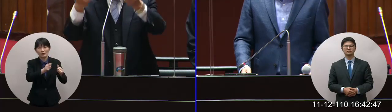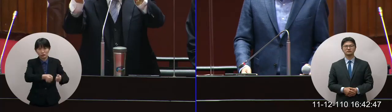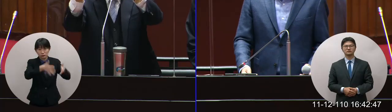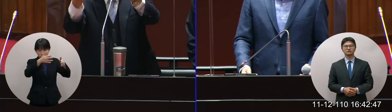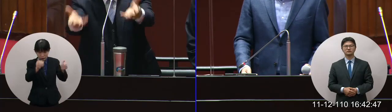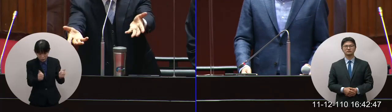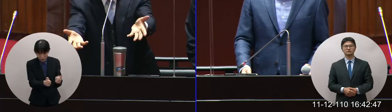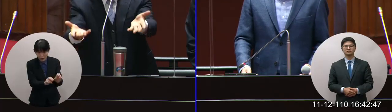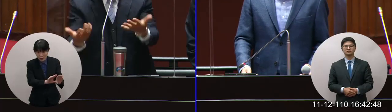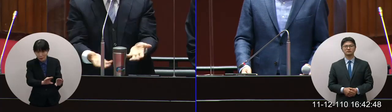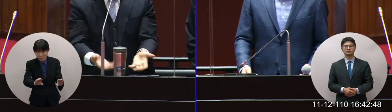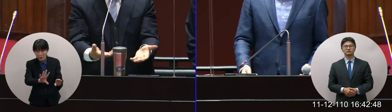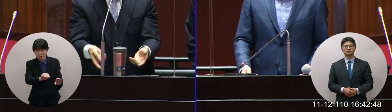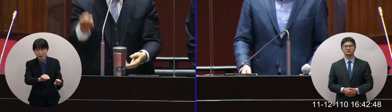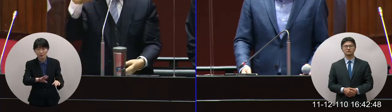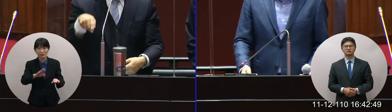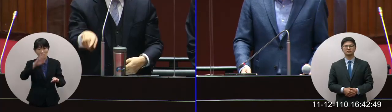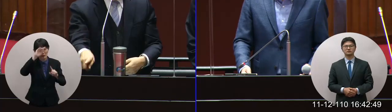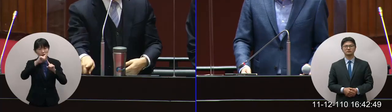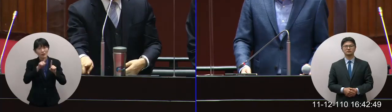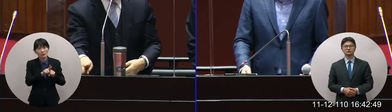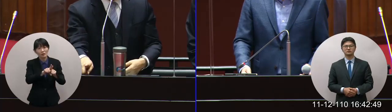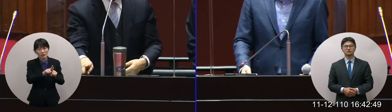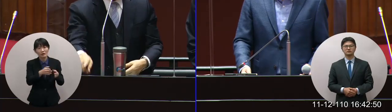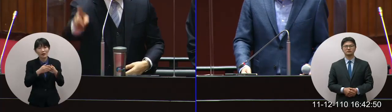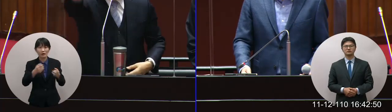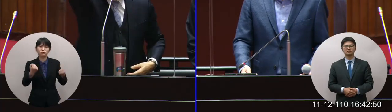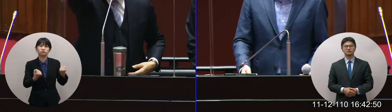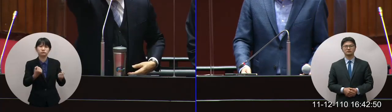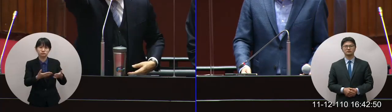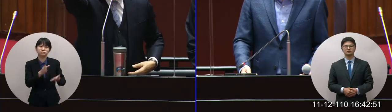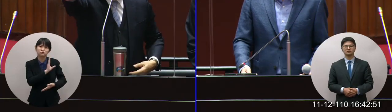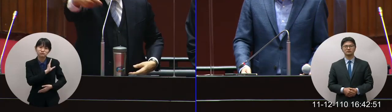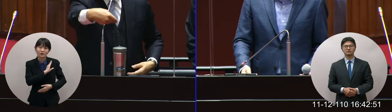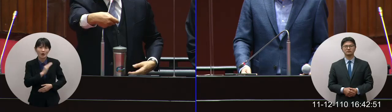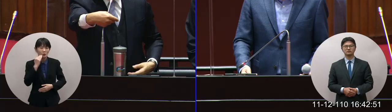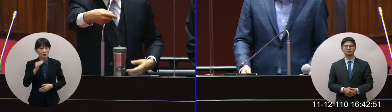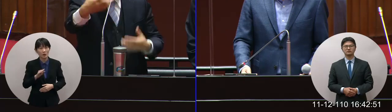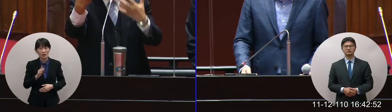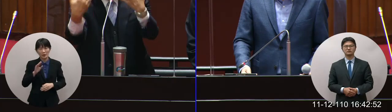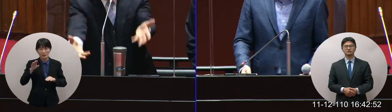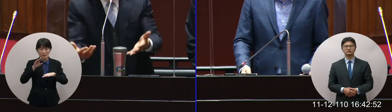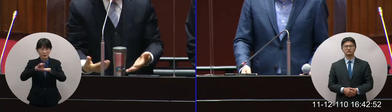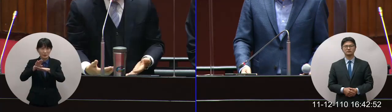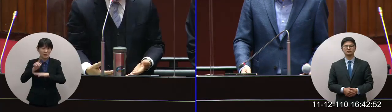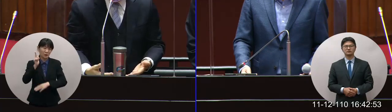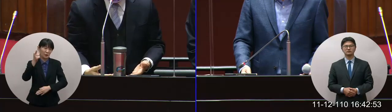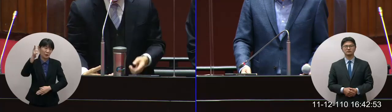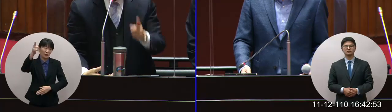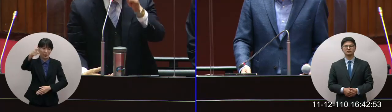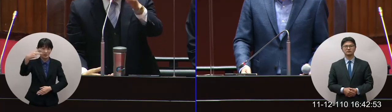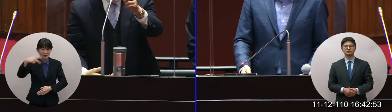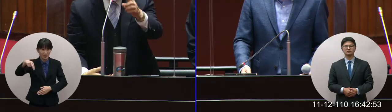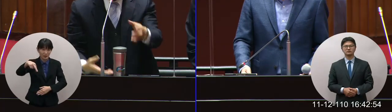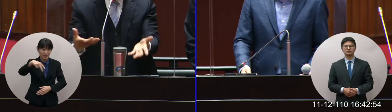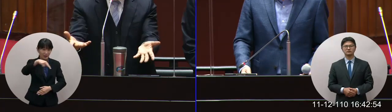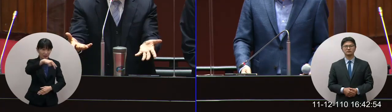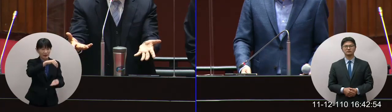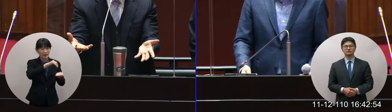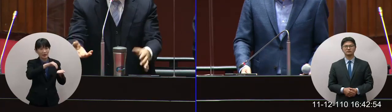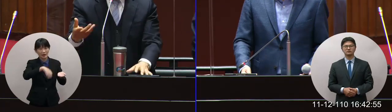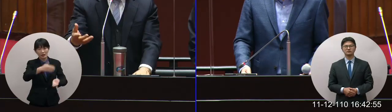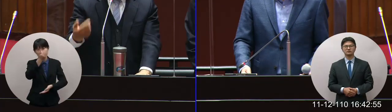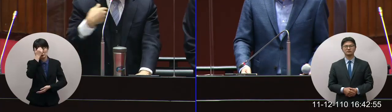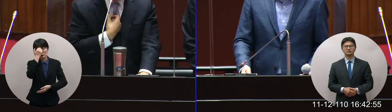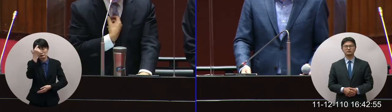陪病的這個最需要第一個就停車你停的老遠再走過來他都已經來看病了所以我就